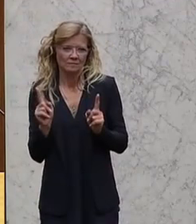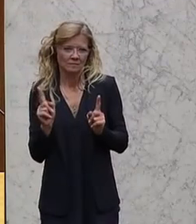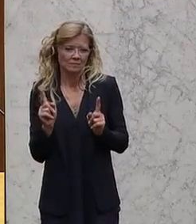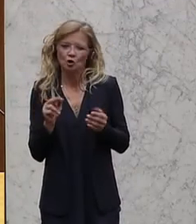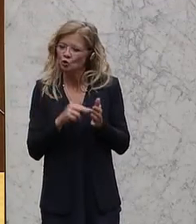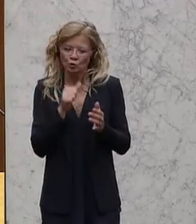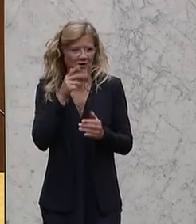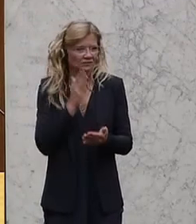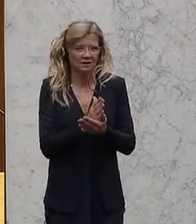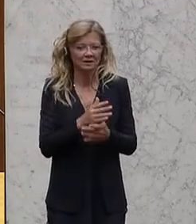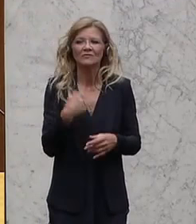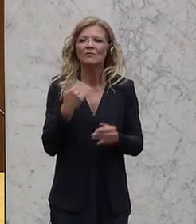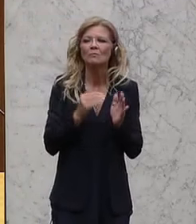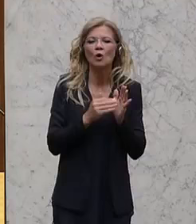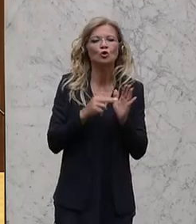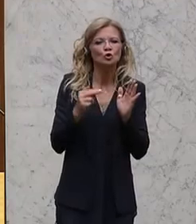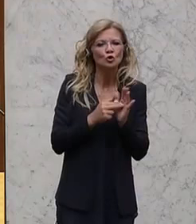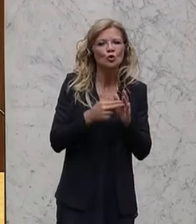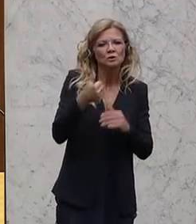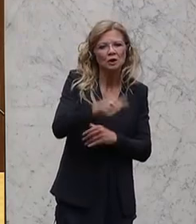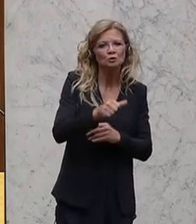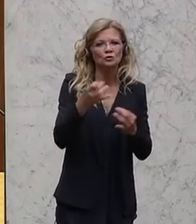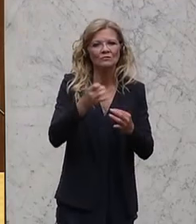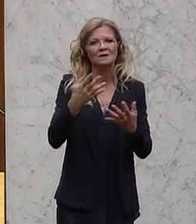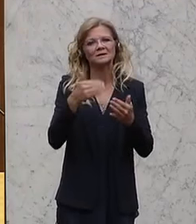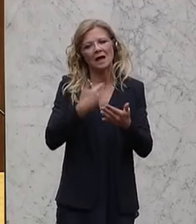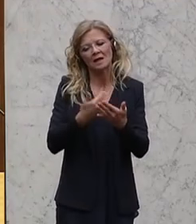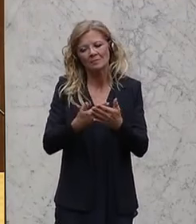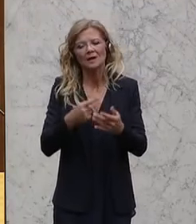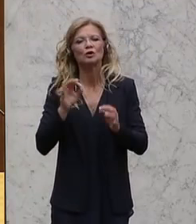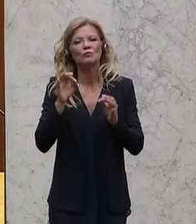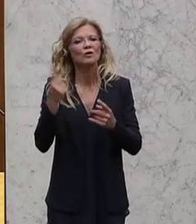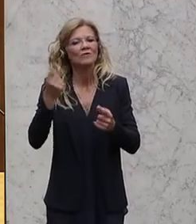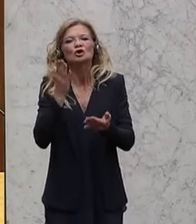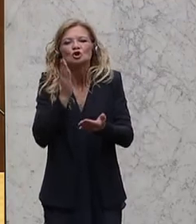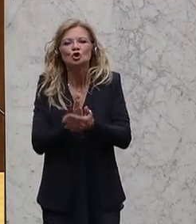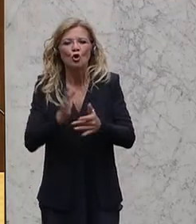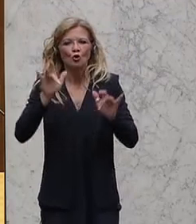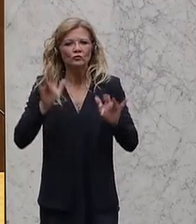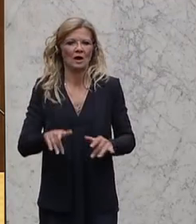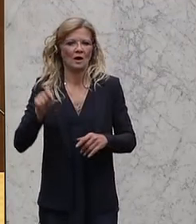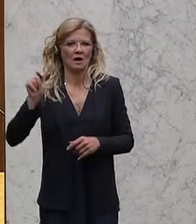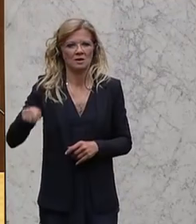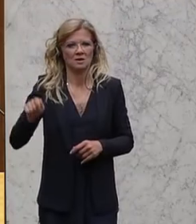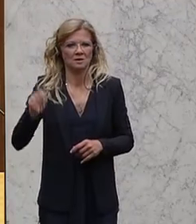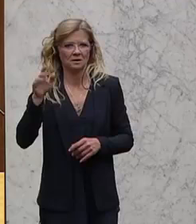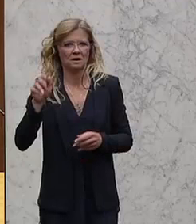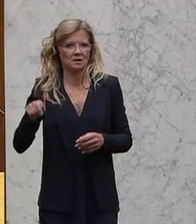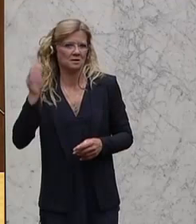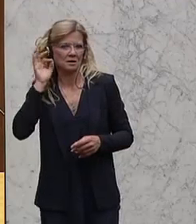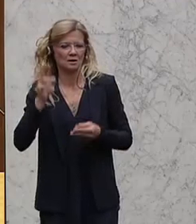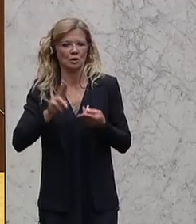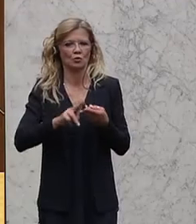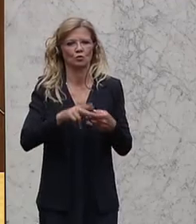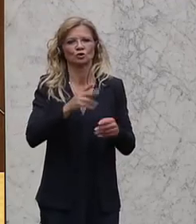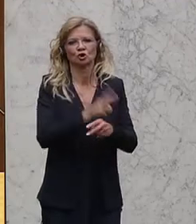weiterführende Angebote, auch für amtierende Richterinnen und Staatsanwälte und Staatsanwältinnen. Denn ich darf daran